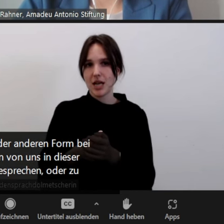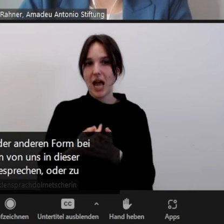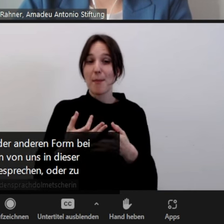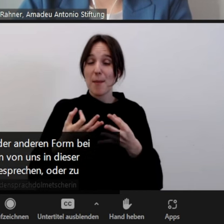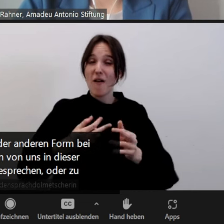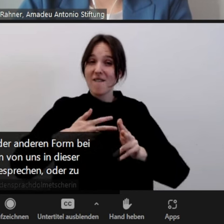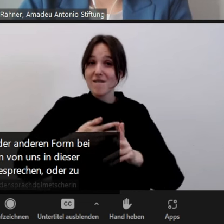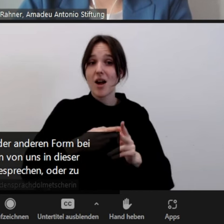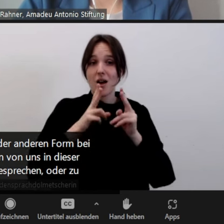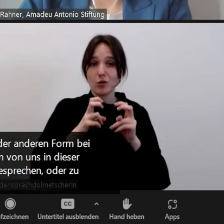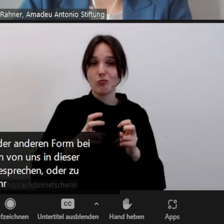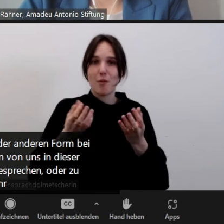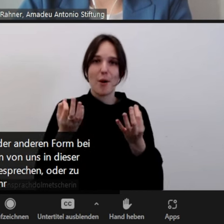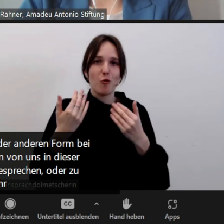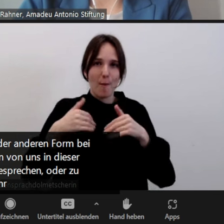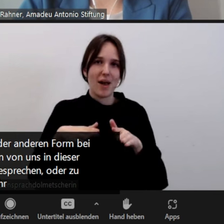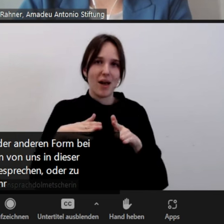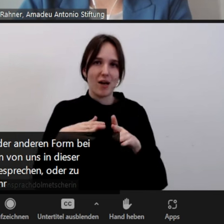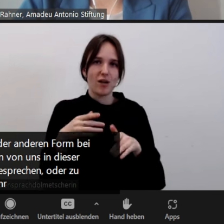gehört selbstverständlich noch mehr.